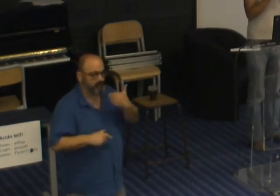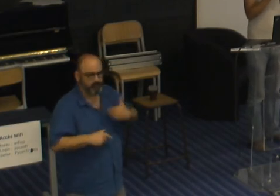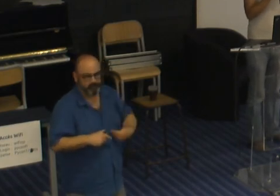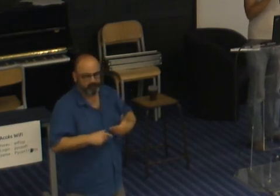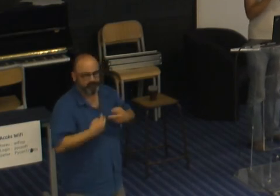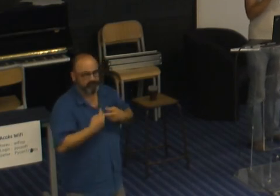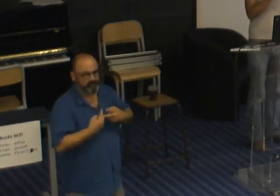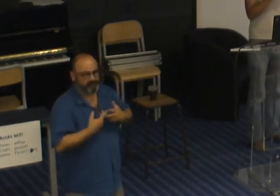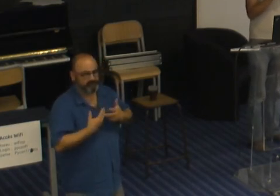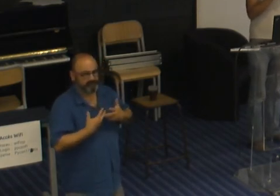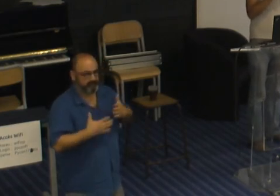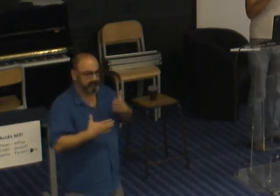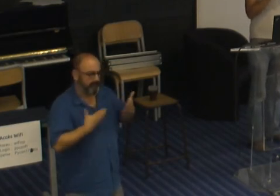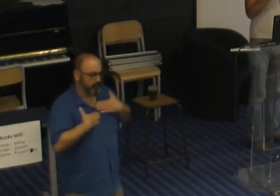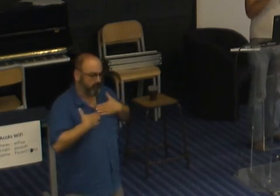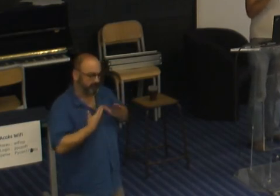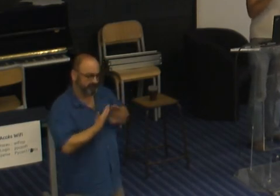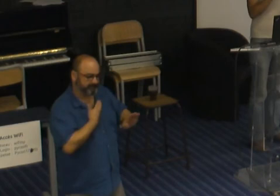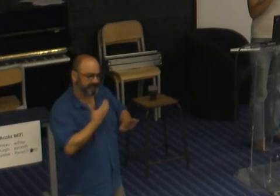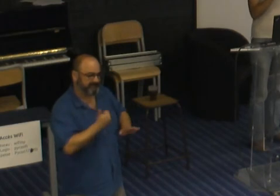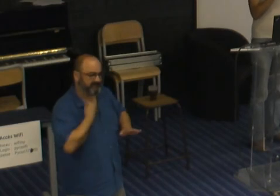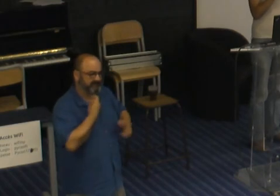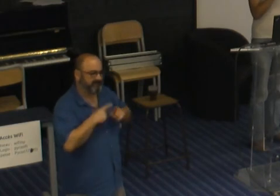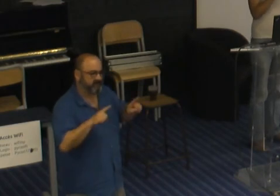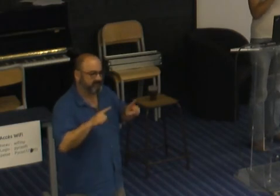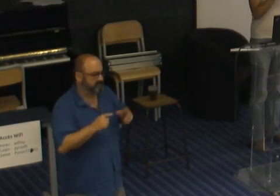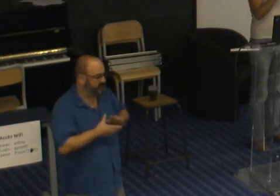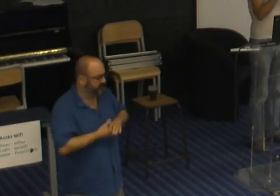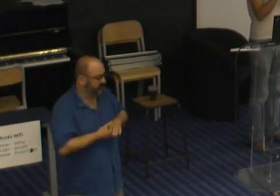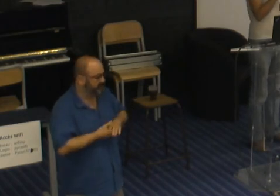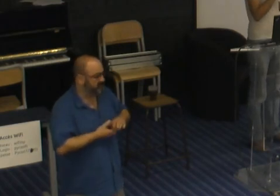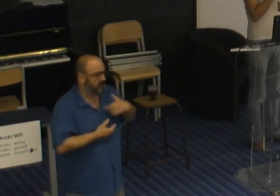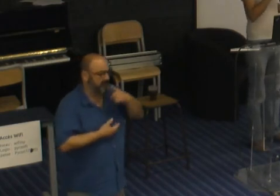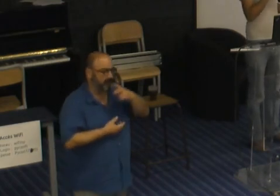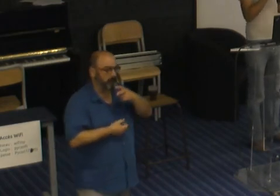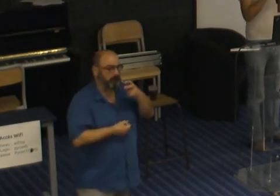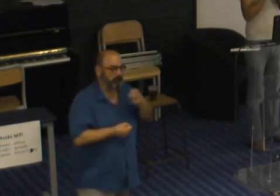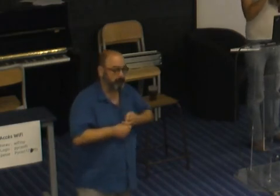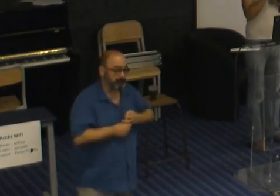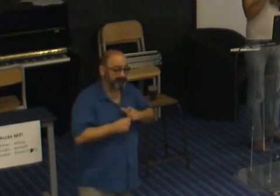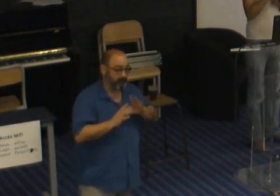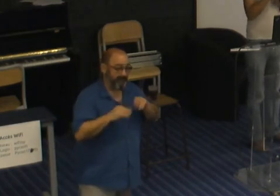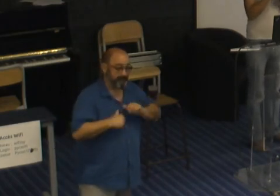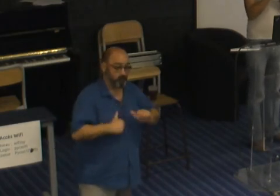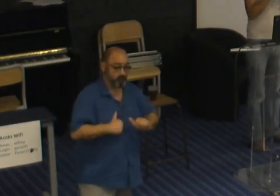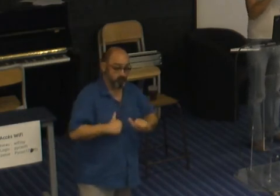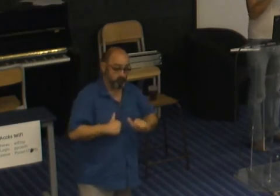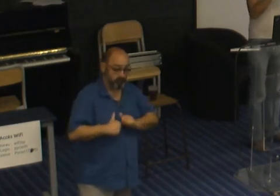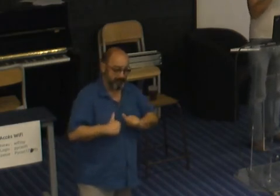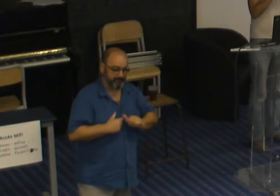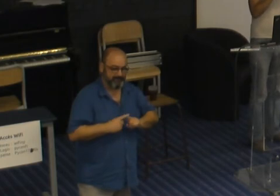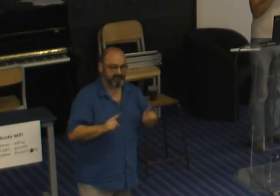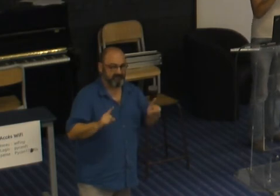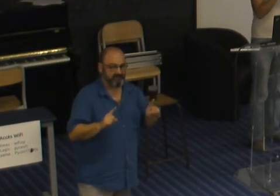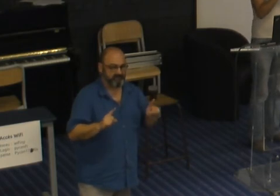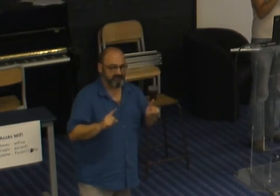ma propre différence dans le sens où en fait le plus dur des fois c'est d'accepter soi-même qu'on soit différent